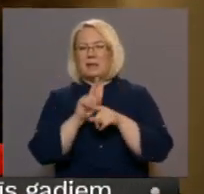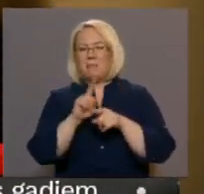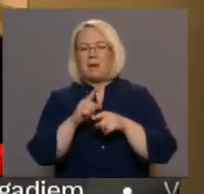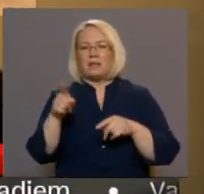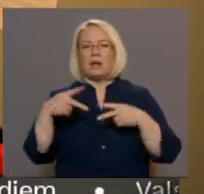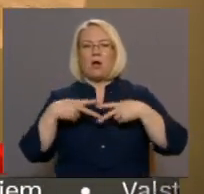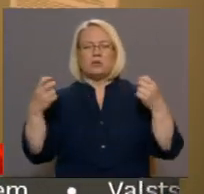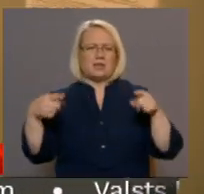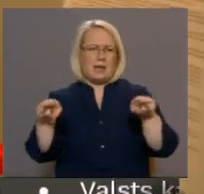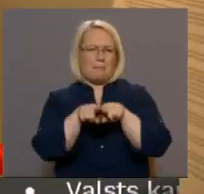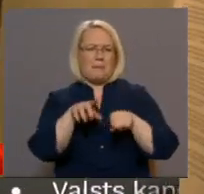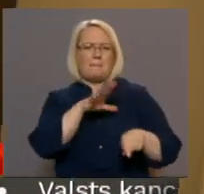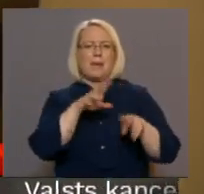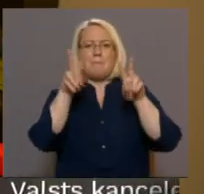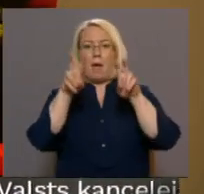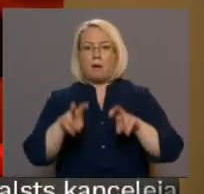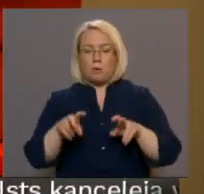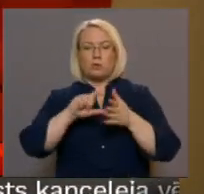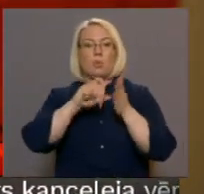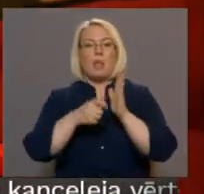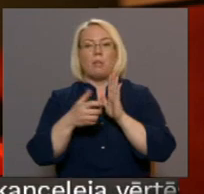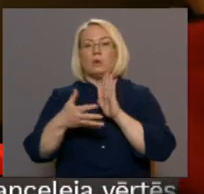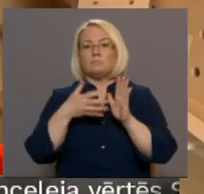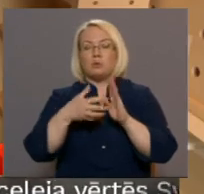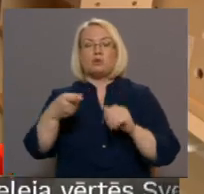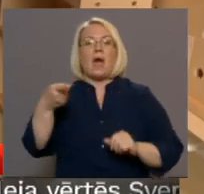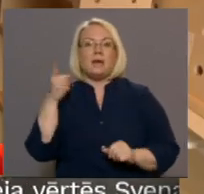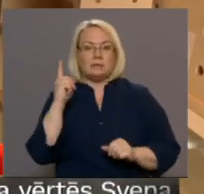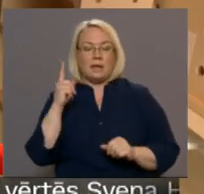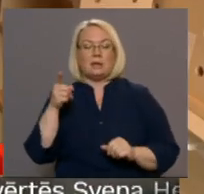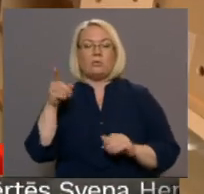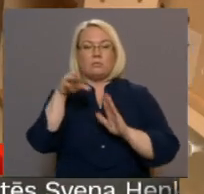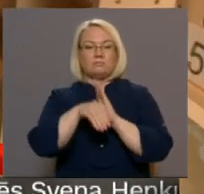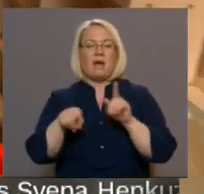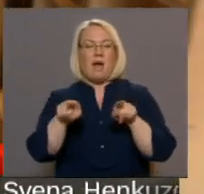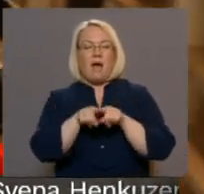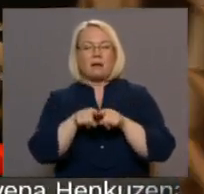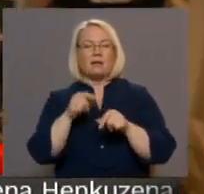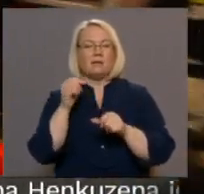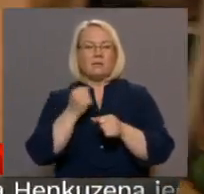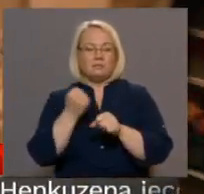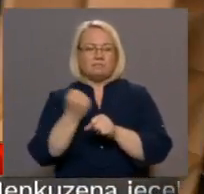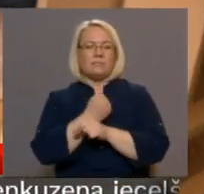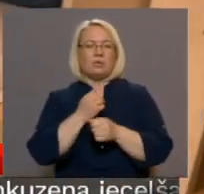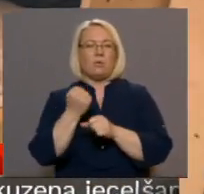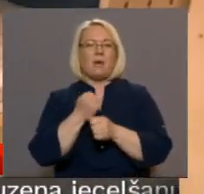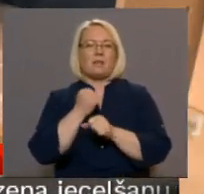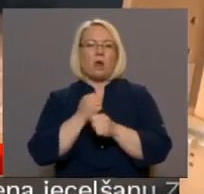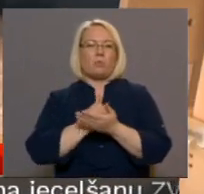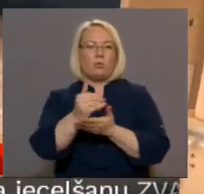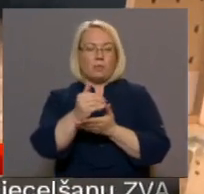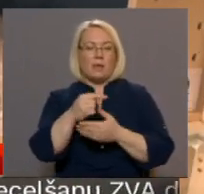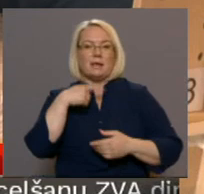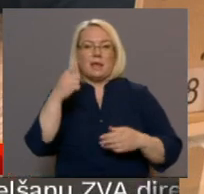Iels hostelīm iepriekš bijušas pārbaudas un telpu izmantošana aizliegta. Starp tām vairākas darbība turpinājušas. Sacīrīgas mērs